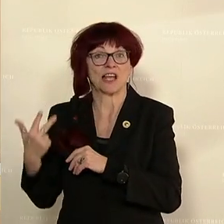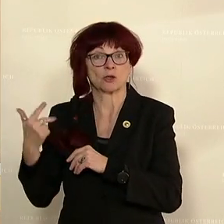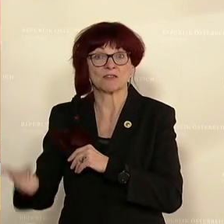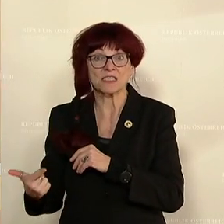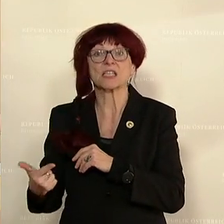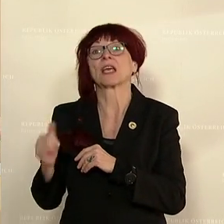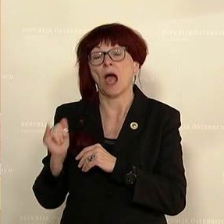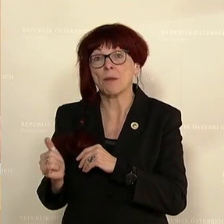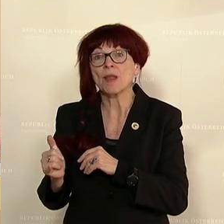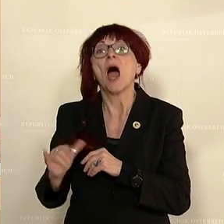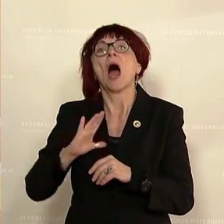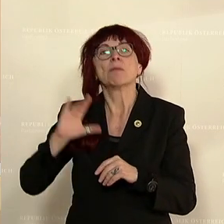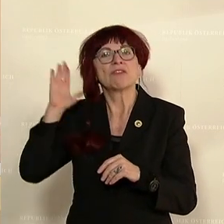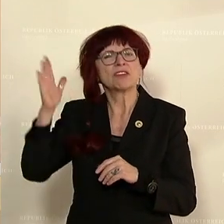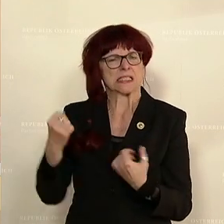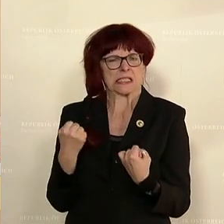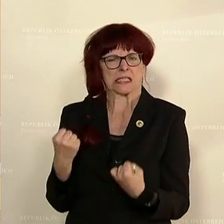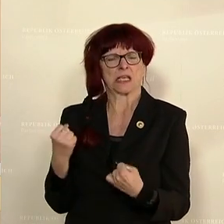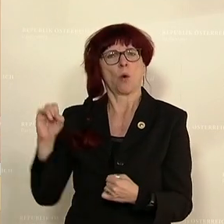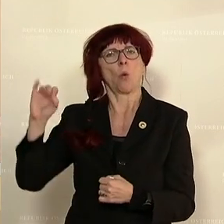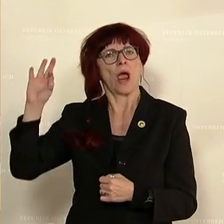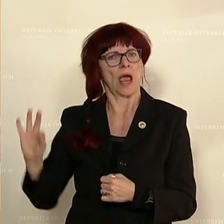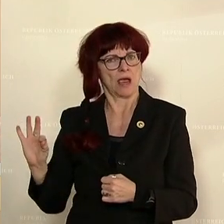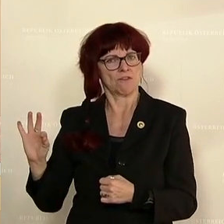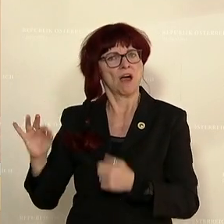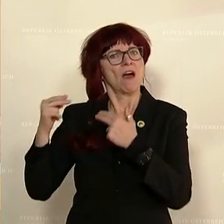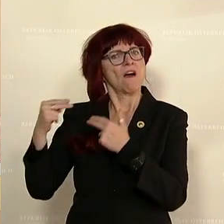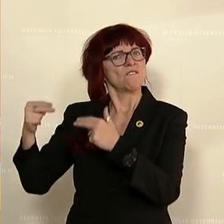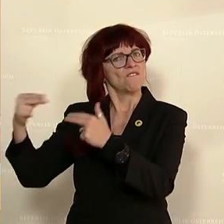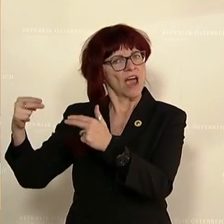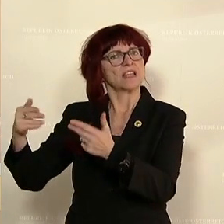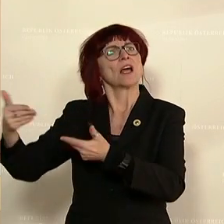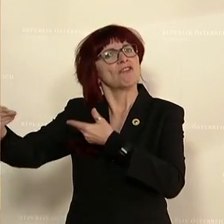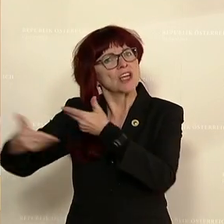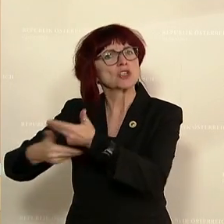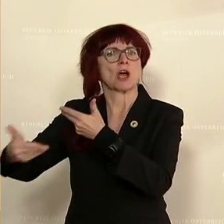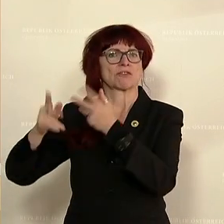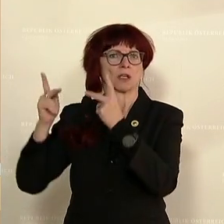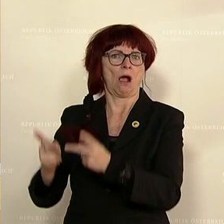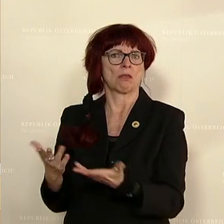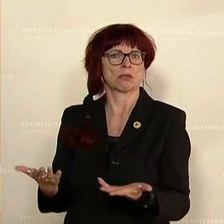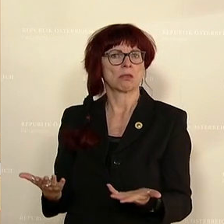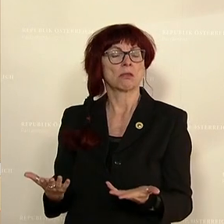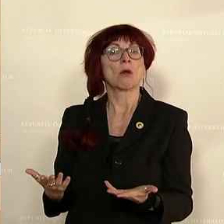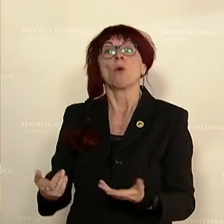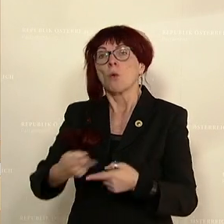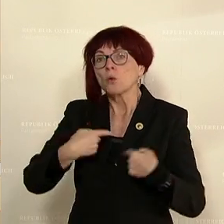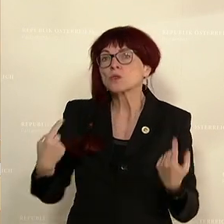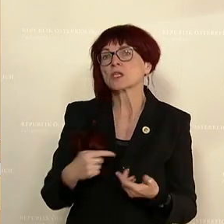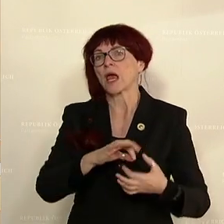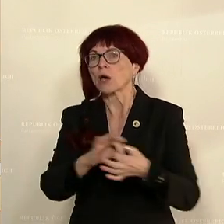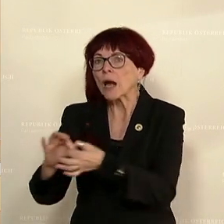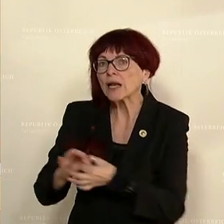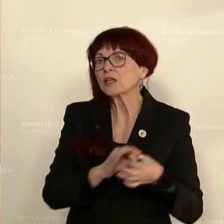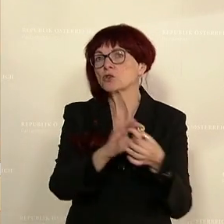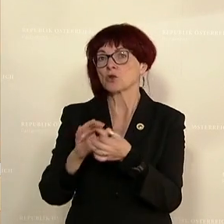dass der ORF hier auch weiter wirtschaften kann. Und werden in unserer Koalition, wie